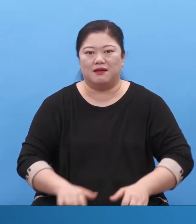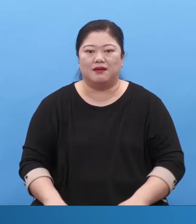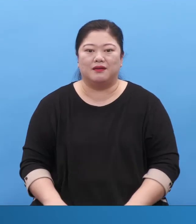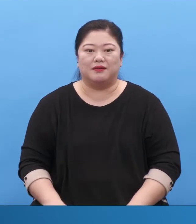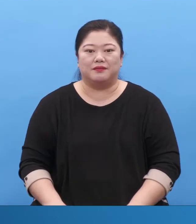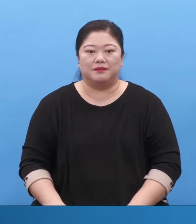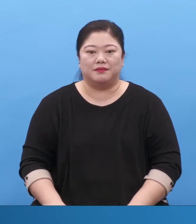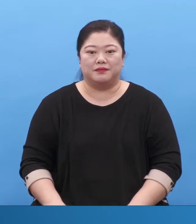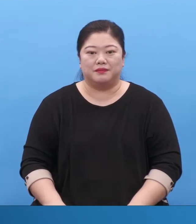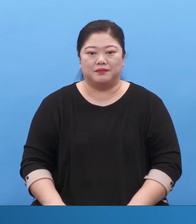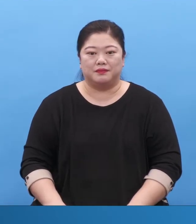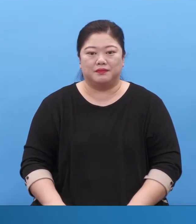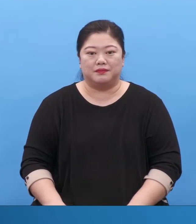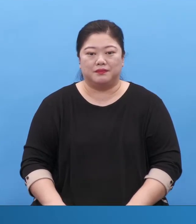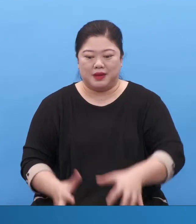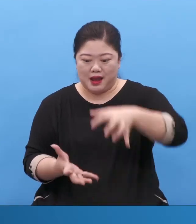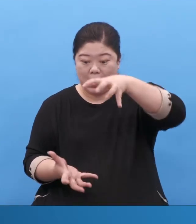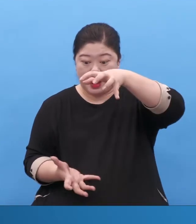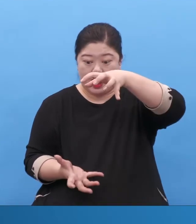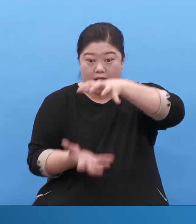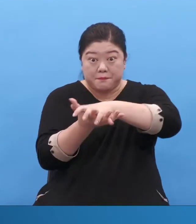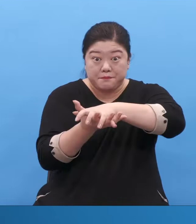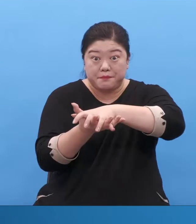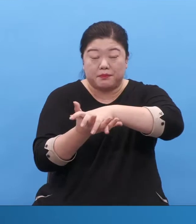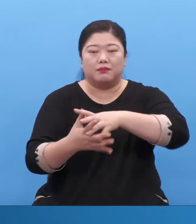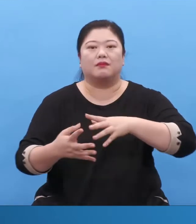이걸 통틀어 Remnant라는